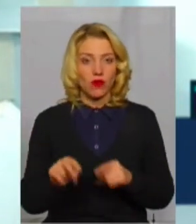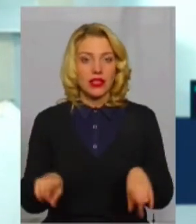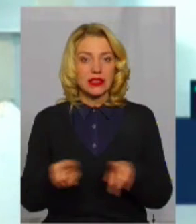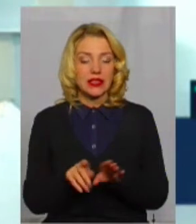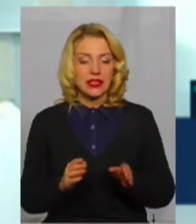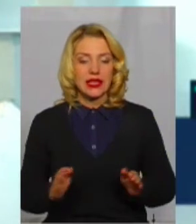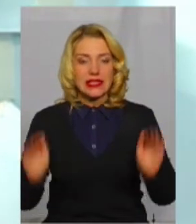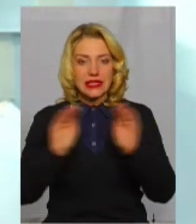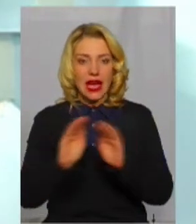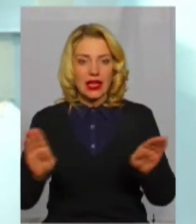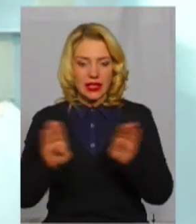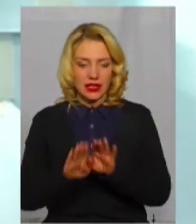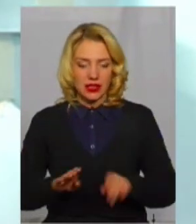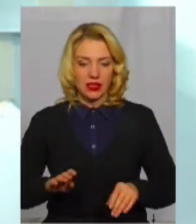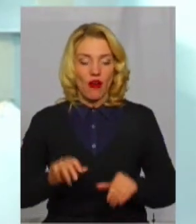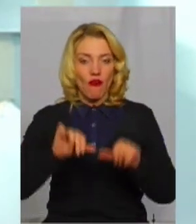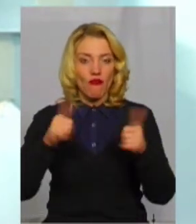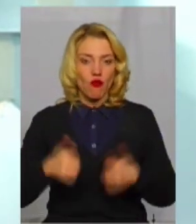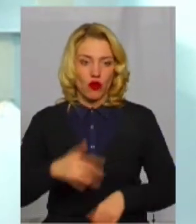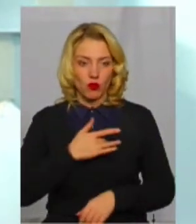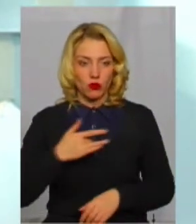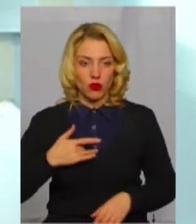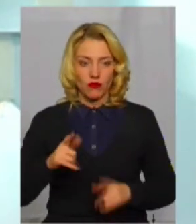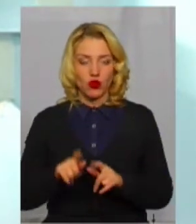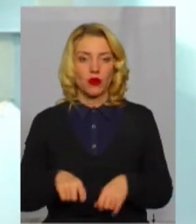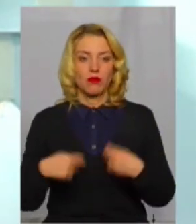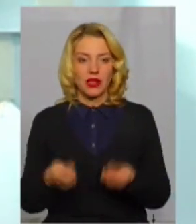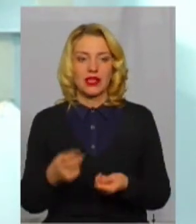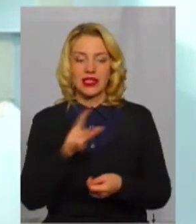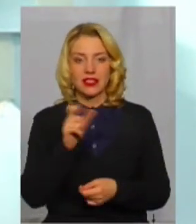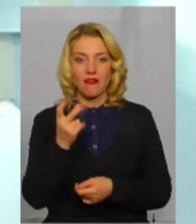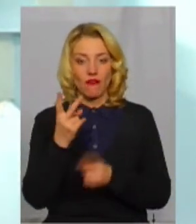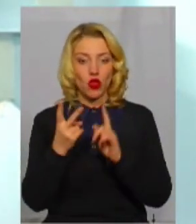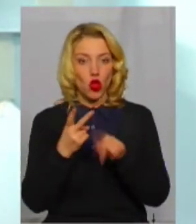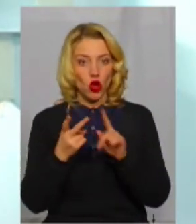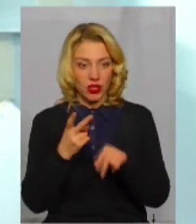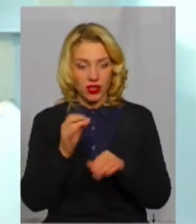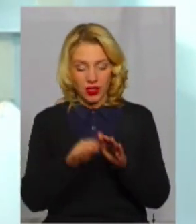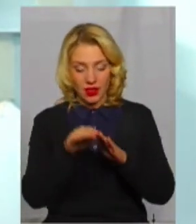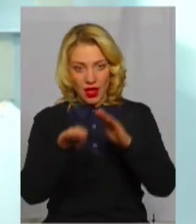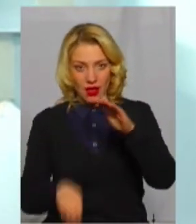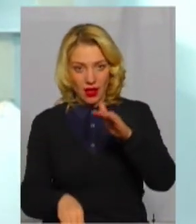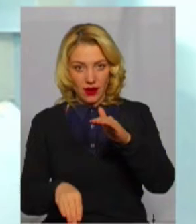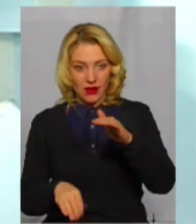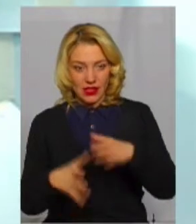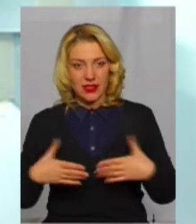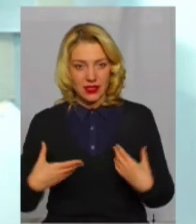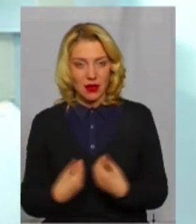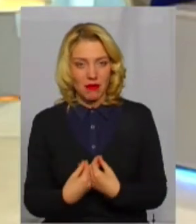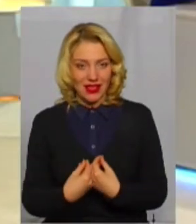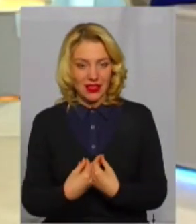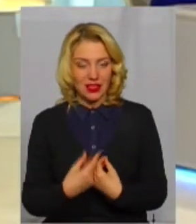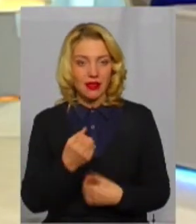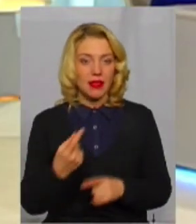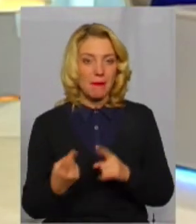закритих форм туберкульозу, воно вже навіть передано із вторинки, тобто з лікарень, на рівень сімейного лікаря. На